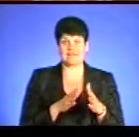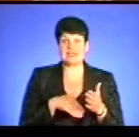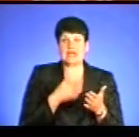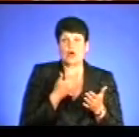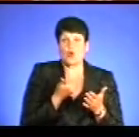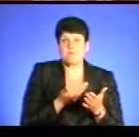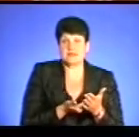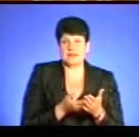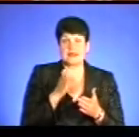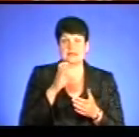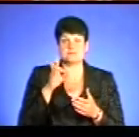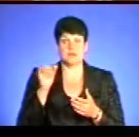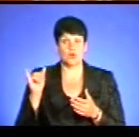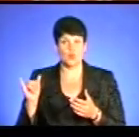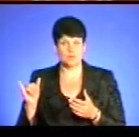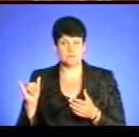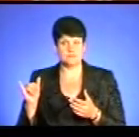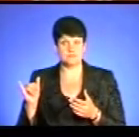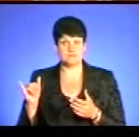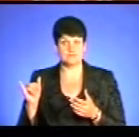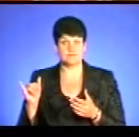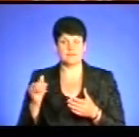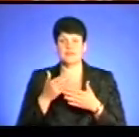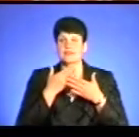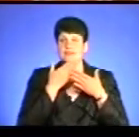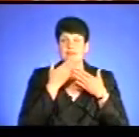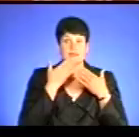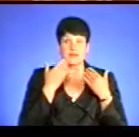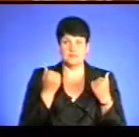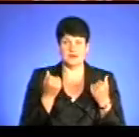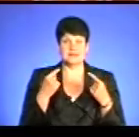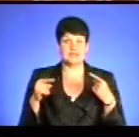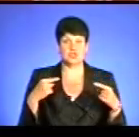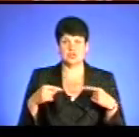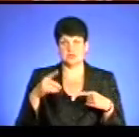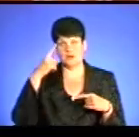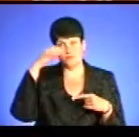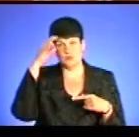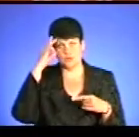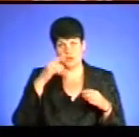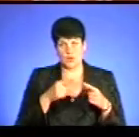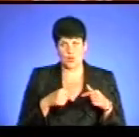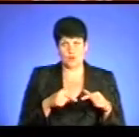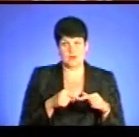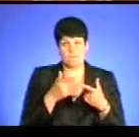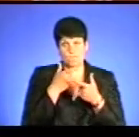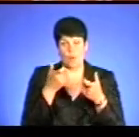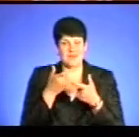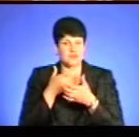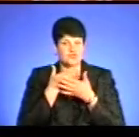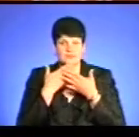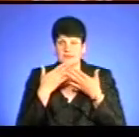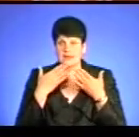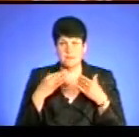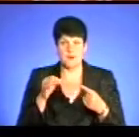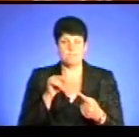від СБУ. Немає з інших правоохоронних органів попереджень про